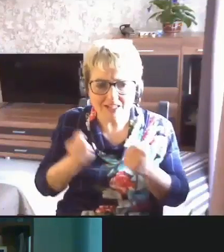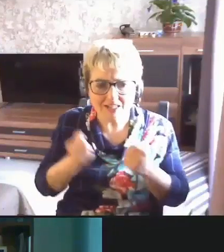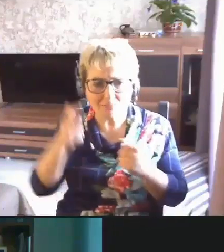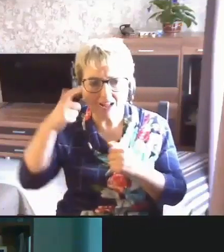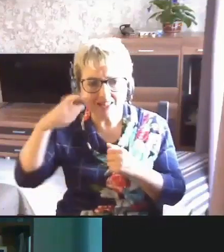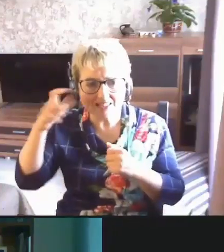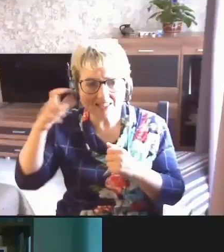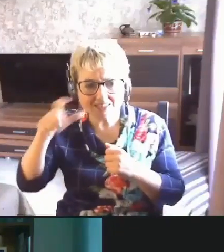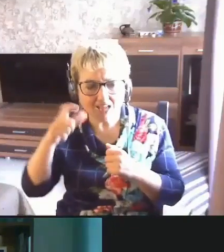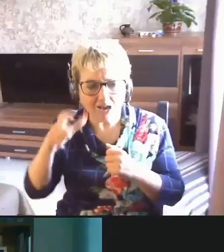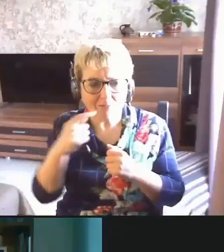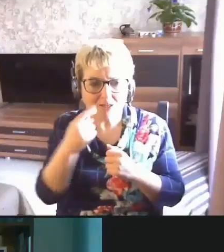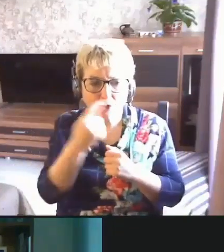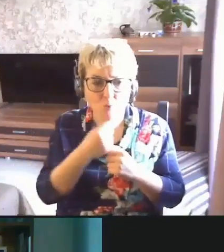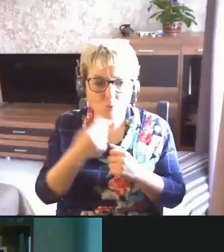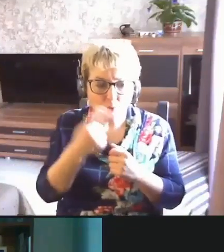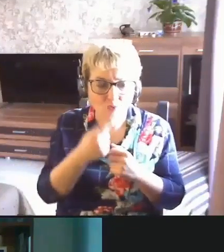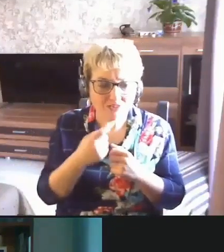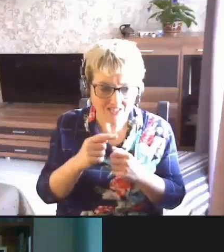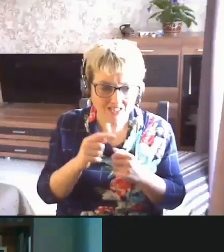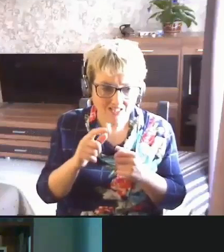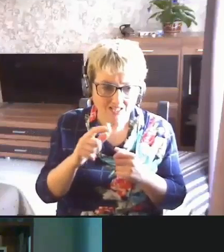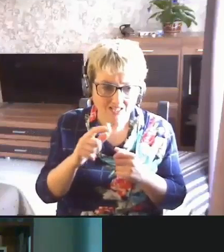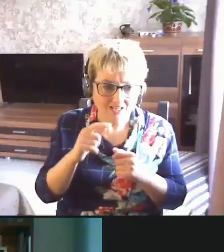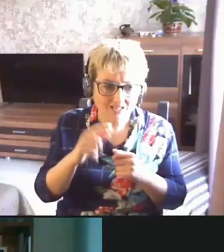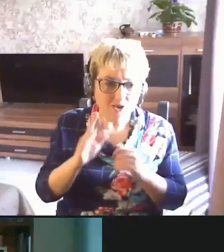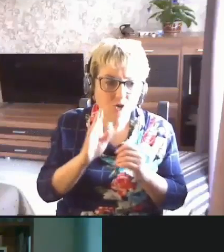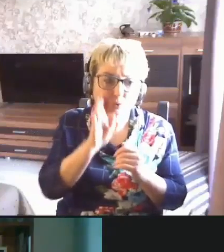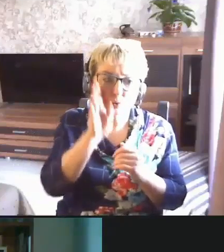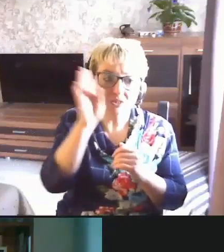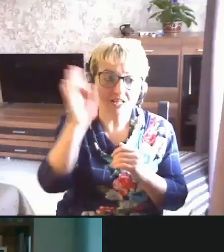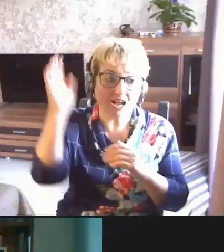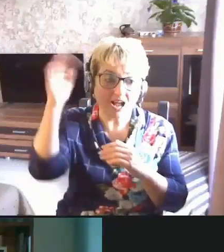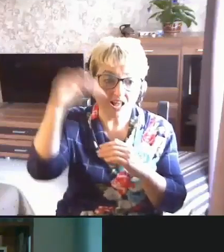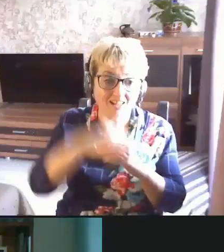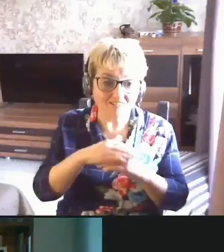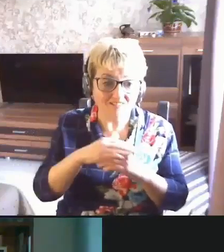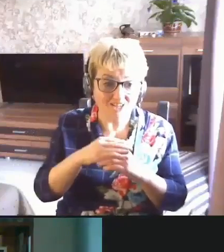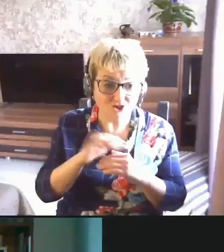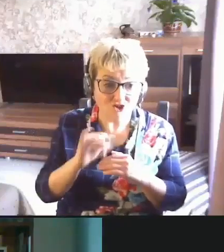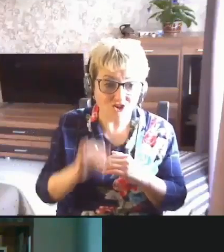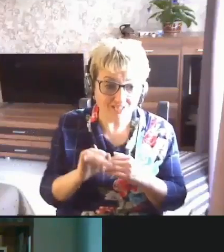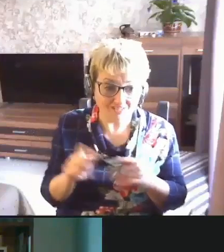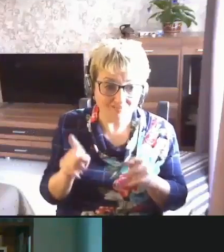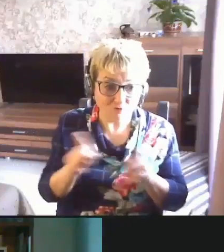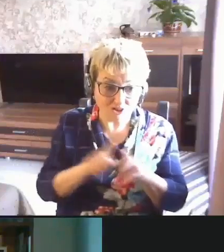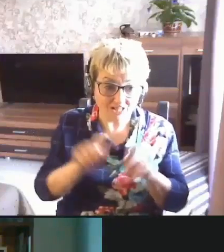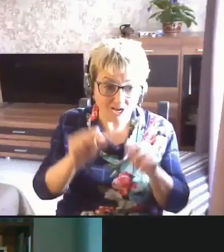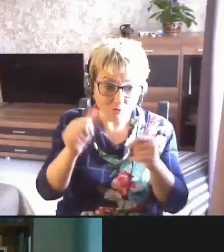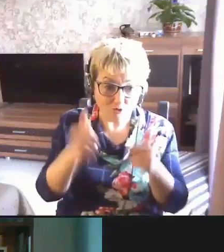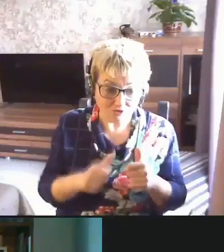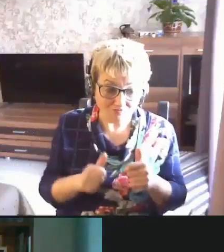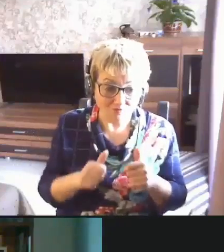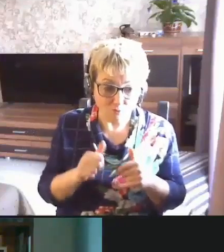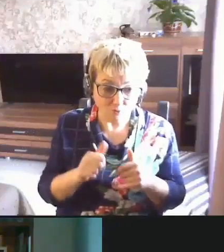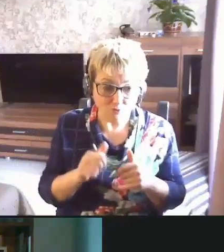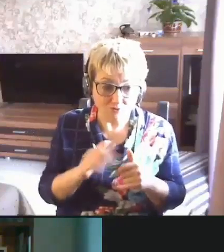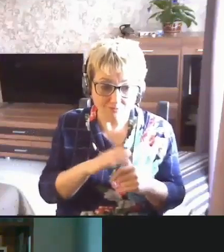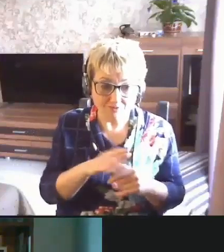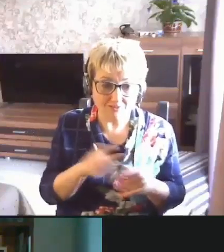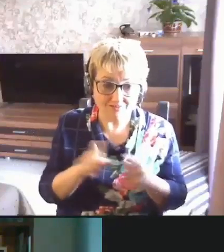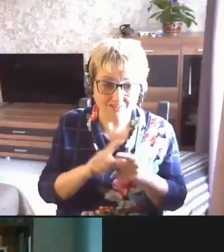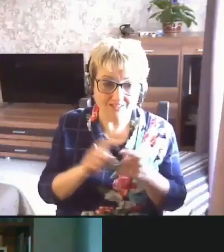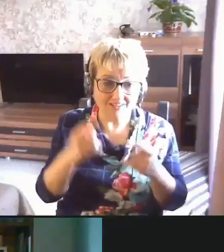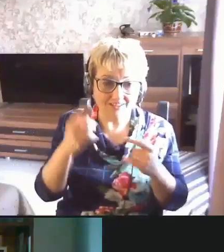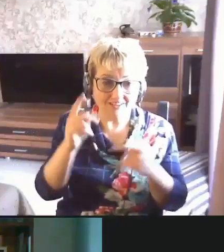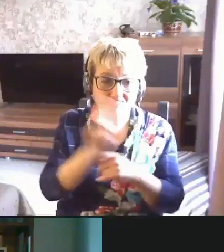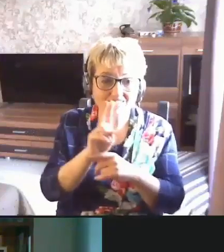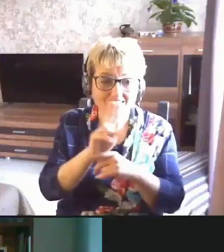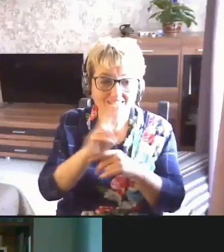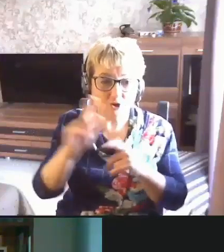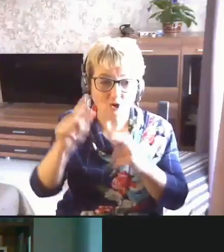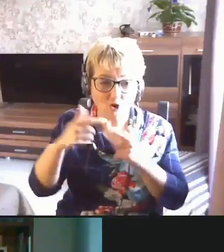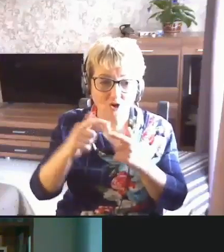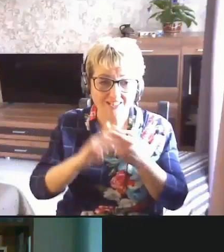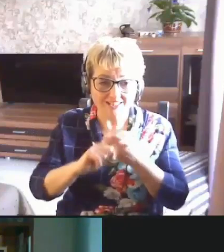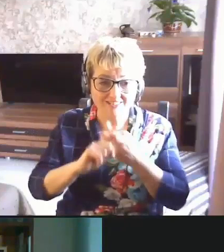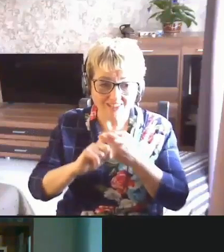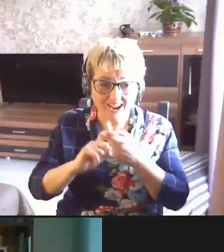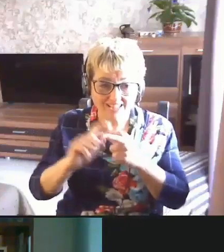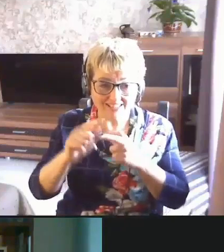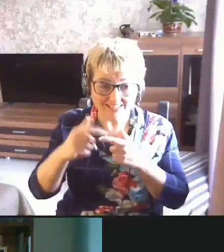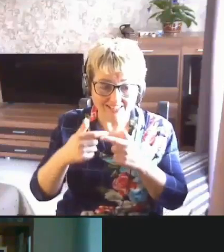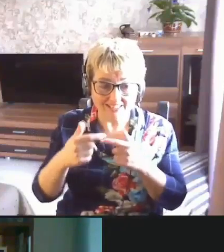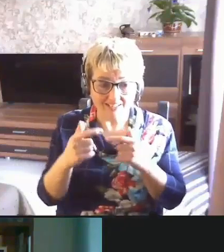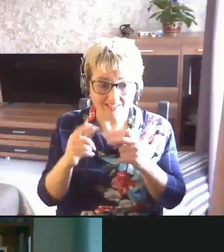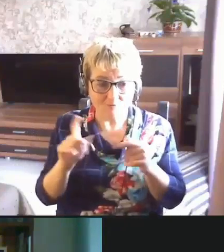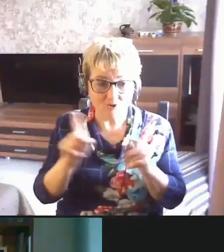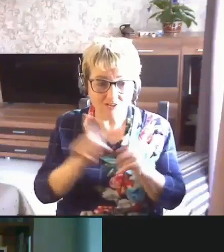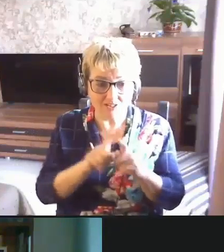экзамены в ушной форме по телефону, с утра до вечера. И в таком же формате, то есть в виде связи необходимо